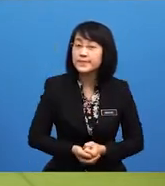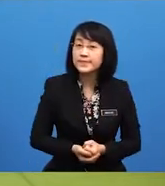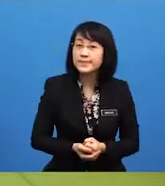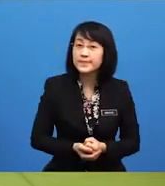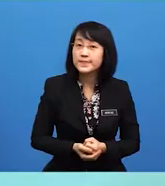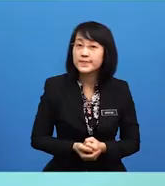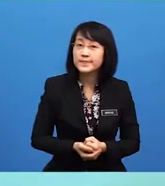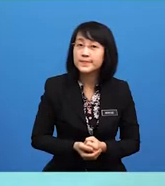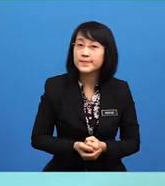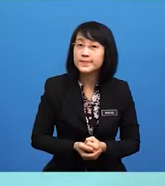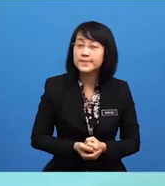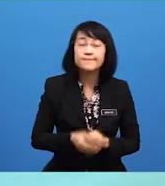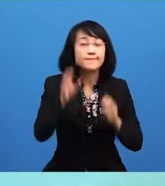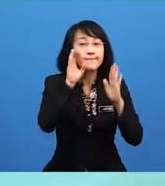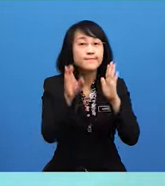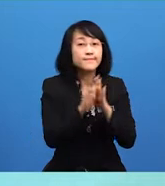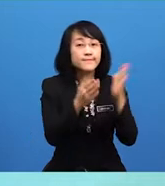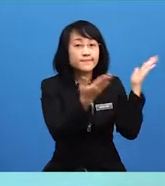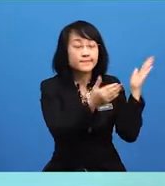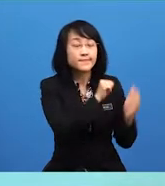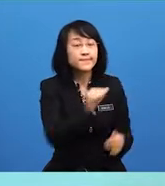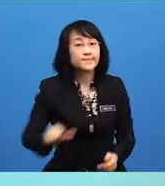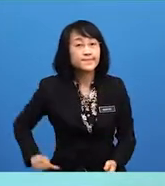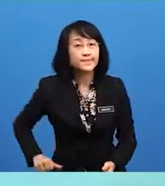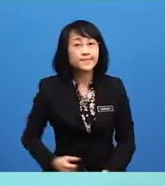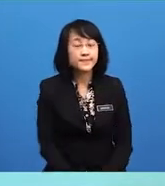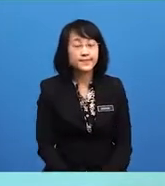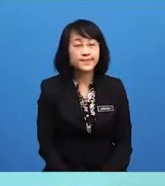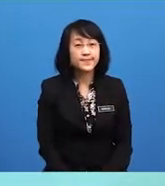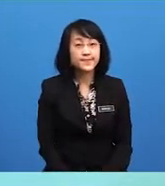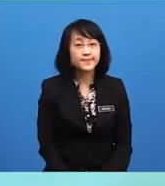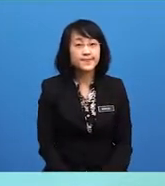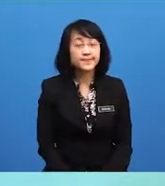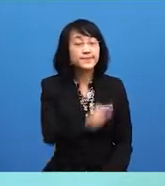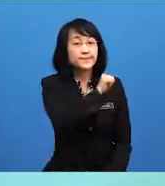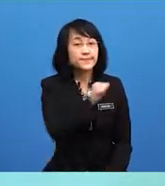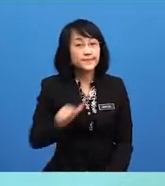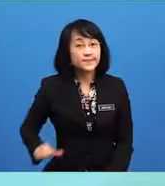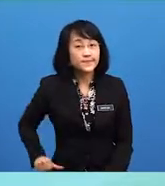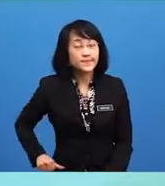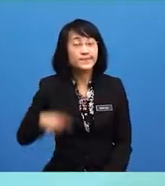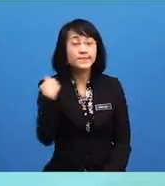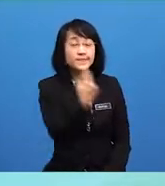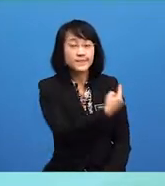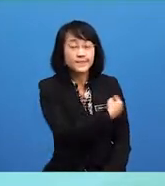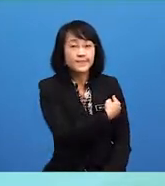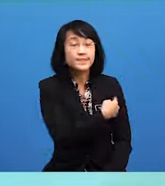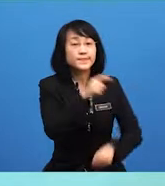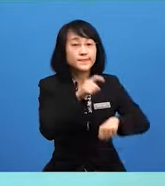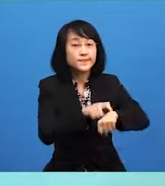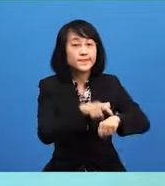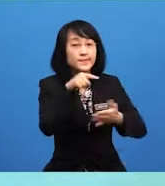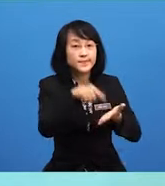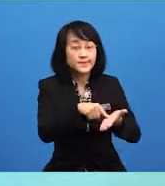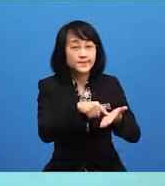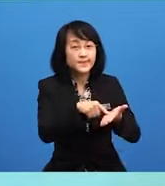Lihat gambar tokoh ini. Inilah Yang Di-Pertuan Agung kita untuk penggal ini iaitu Yang Di